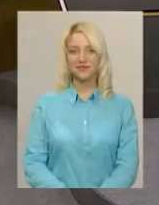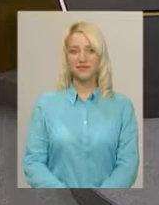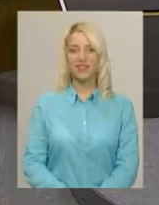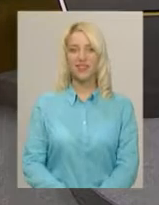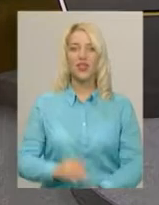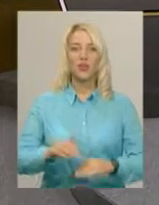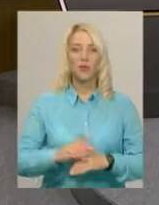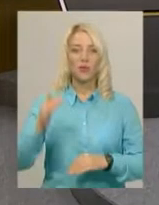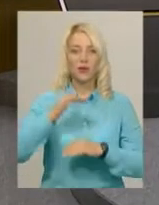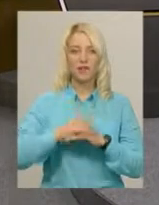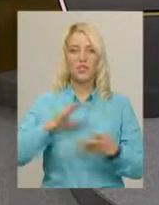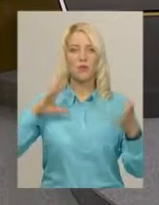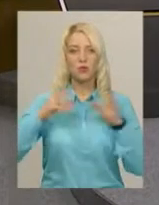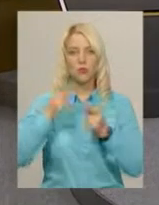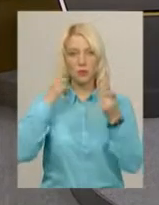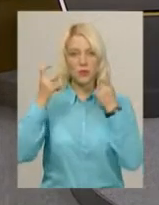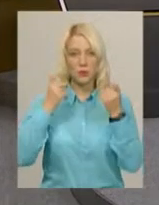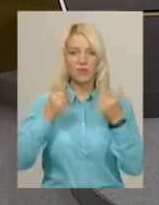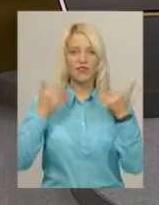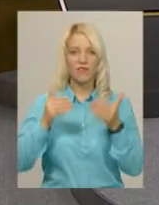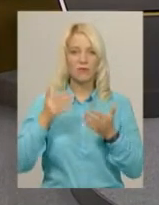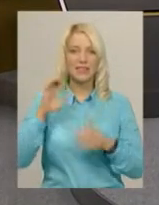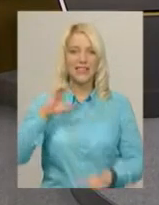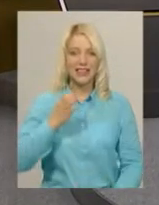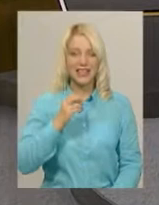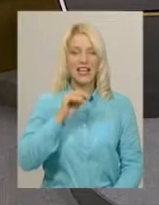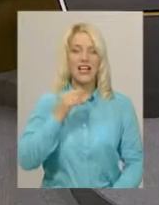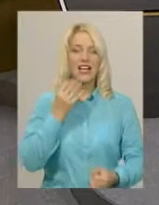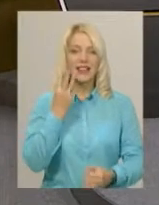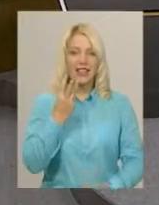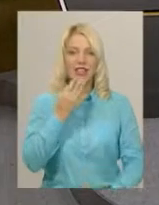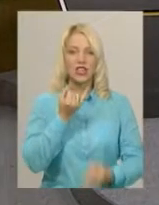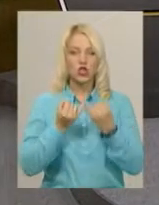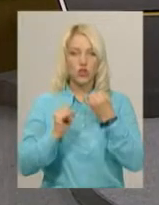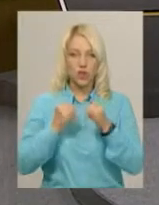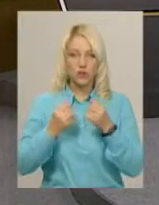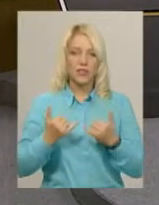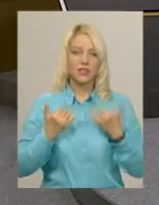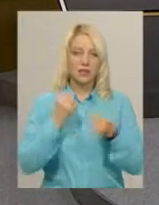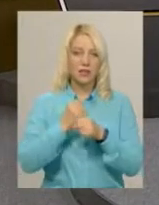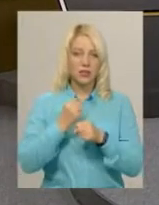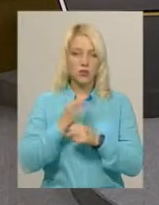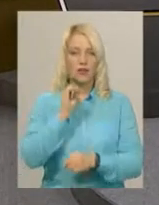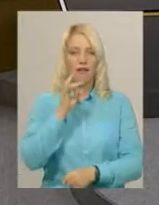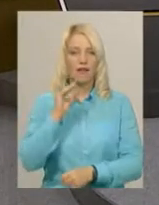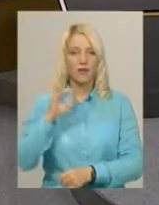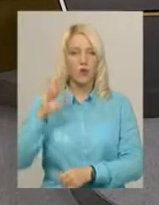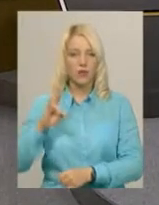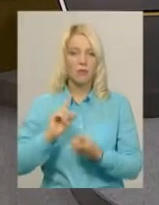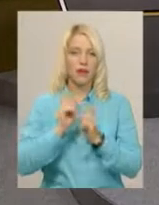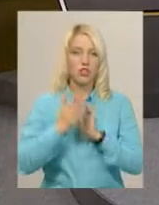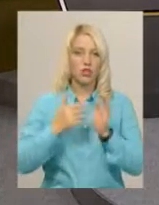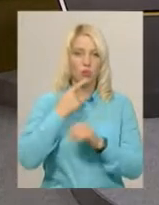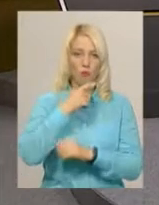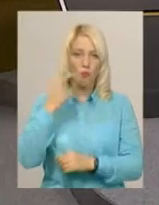Доброго вечора! В ефірі підсумковий випуск новин середи 3 жовтня. У студії працює ведуча Ірина Аріон та перекладач на жестову мову